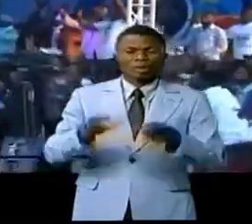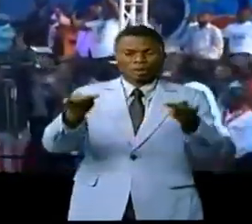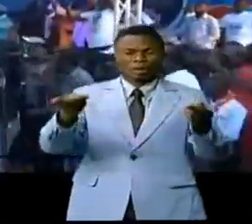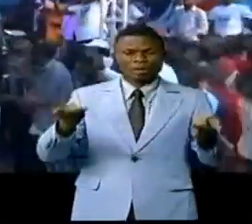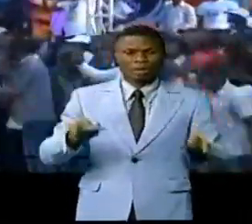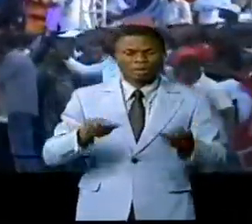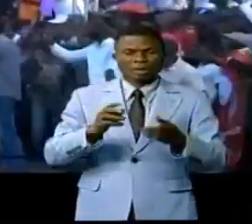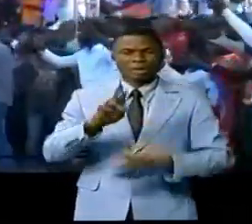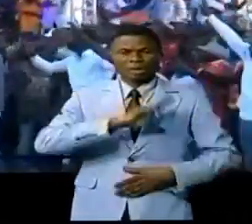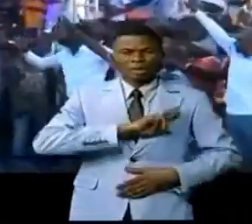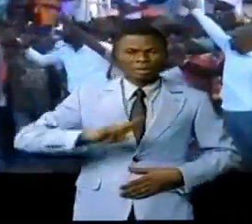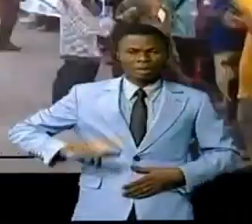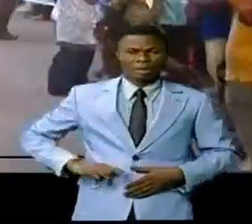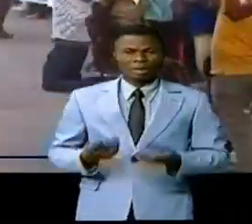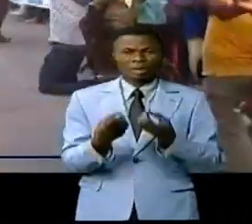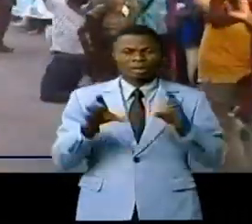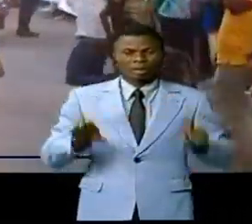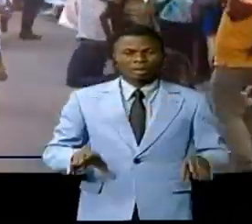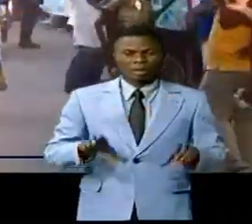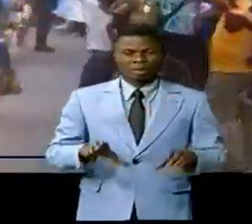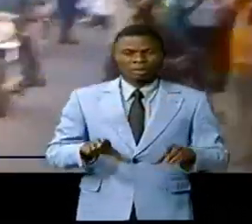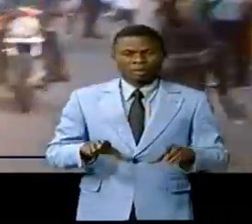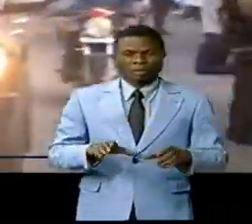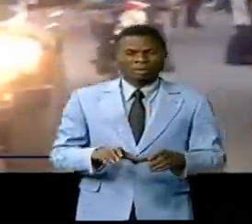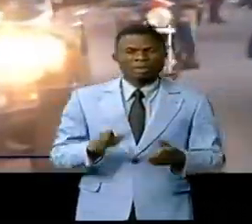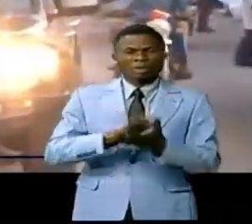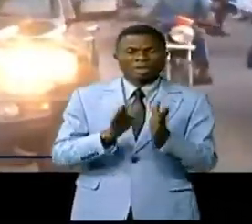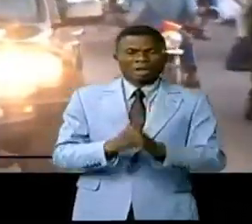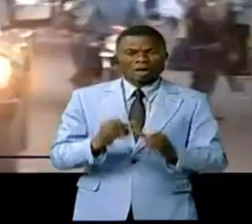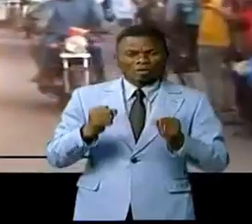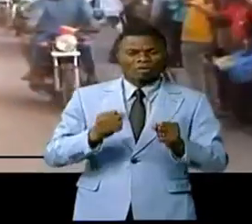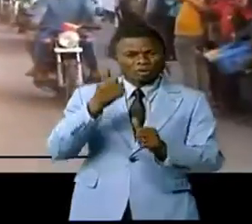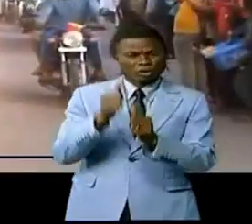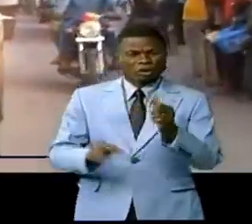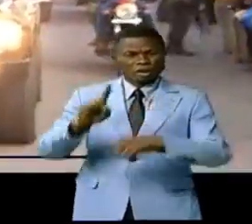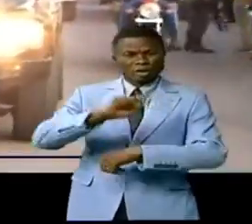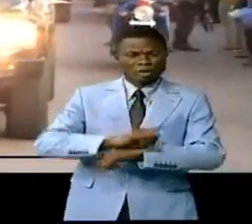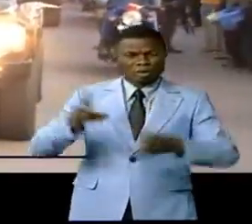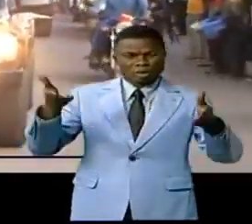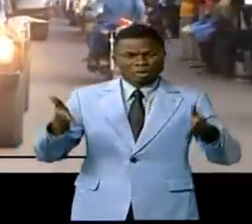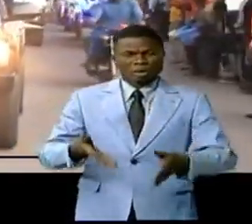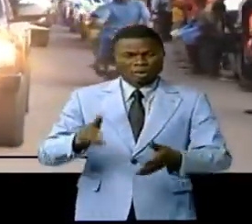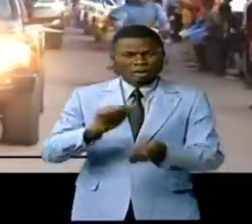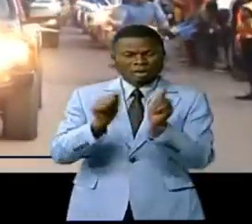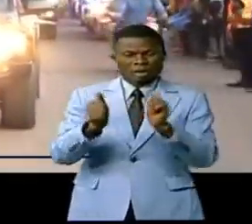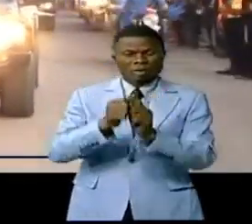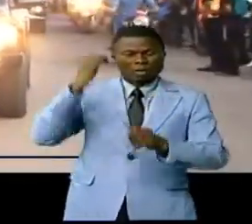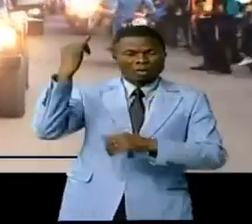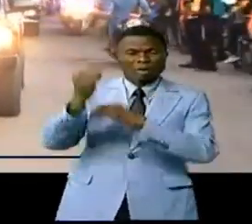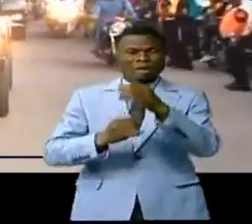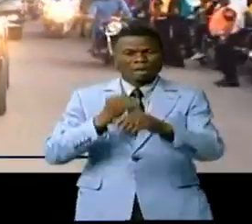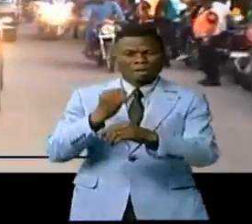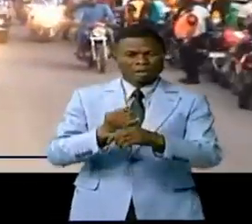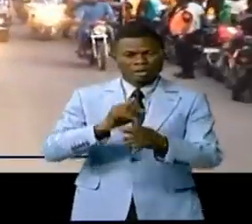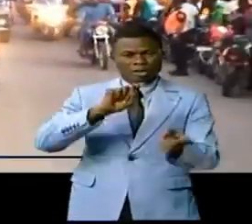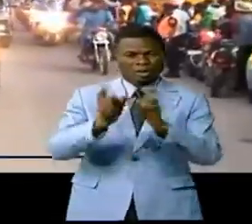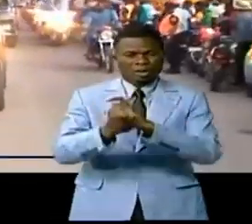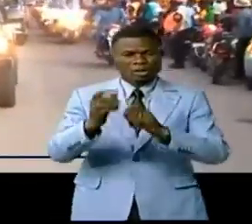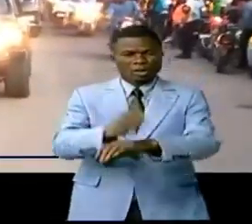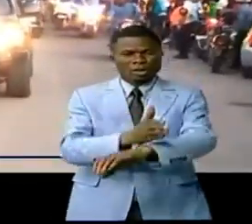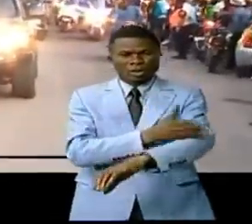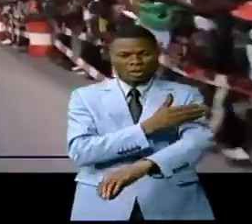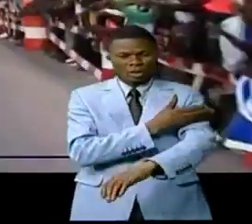la République démocratique du Congo conforte chaque jour davantage sa présence sur la scène internationale et améliore un peu plus